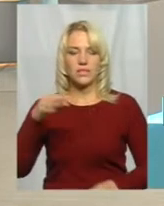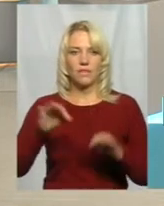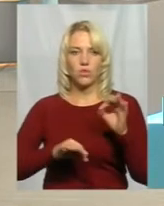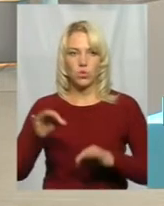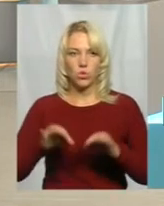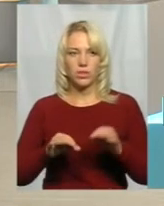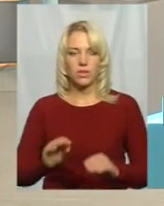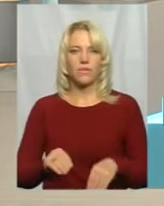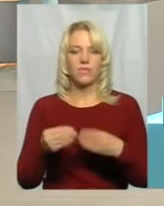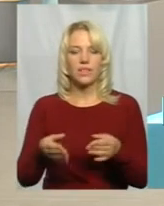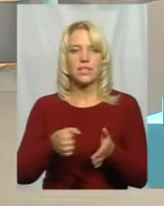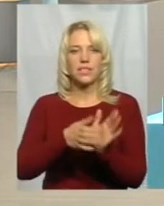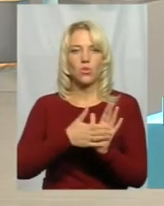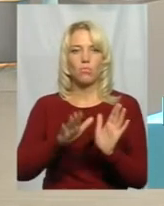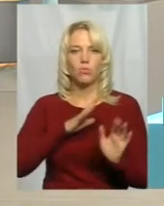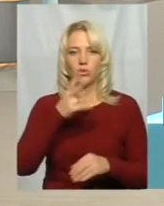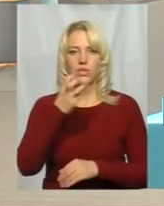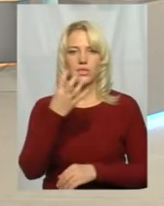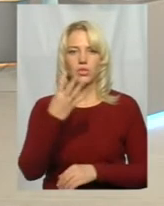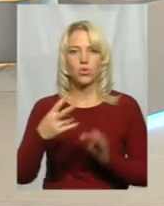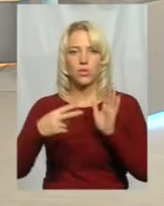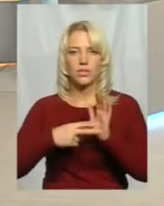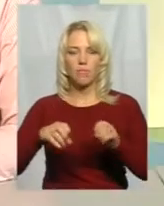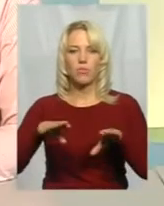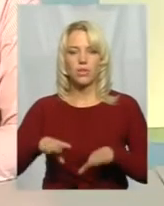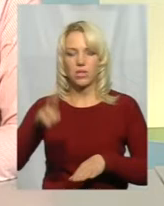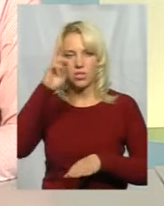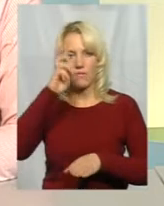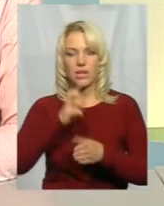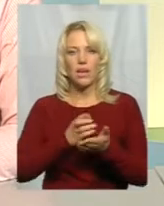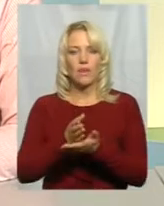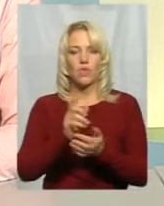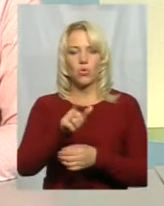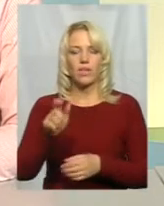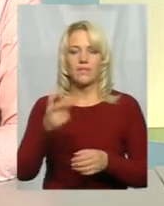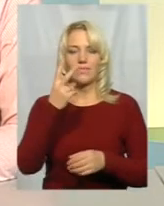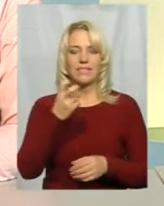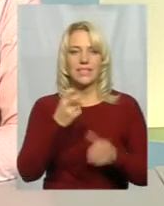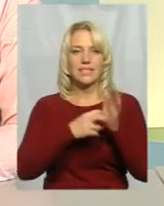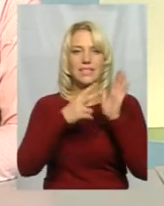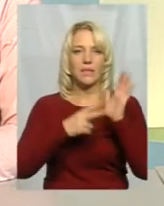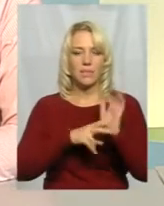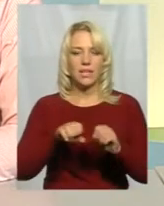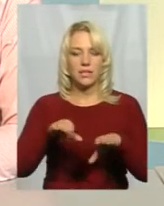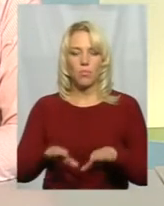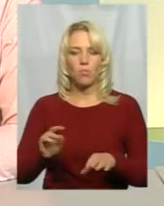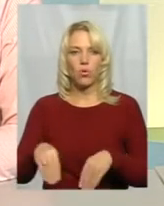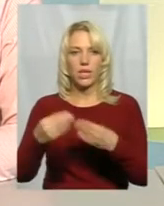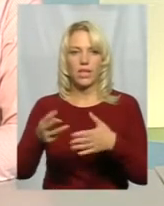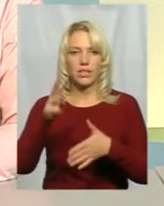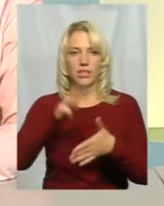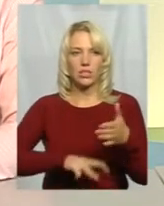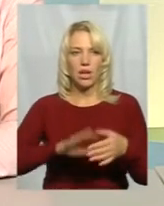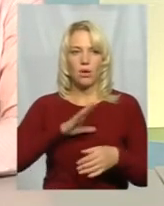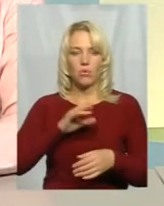було винесено 347 постанов державних виконавців. 217 постанов про накладення штрафів було